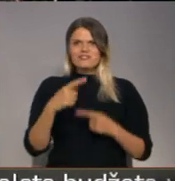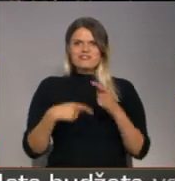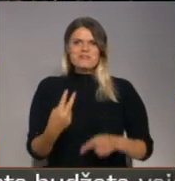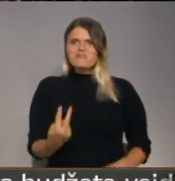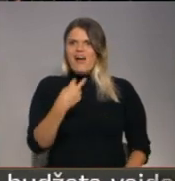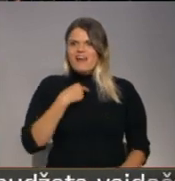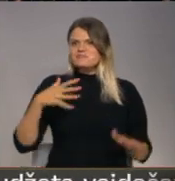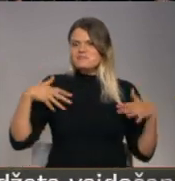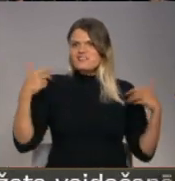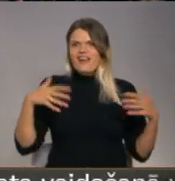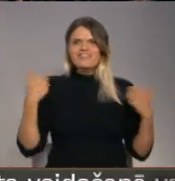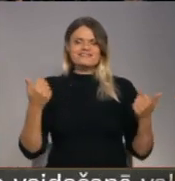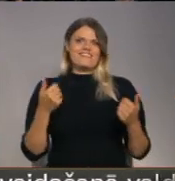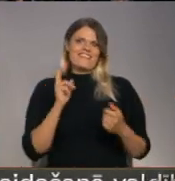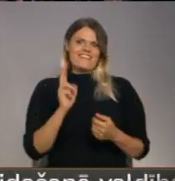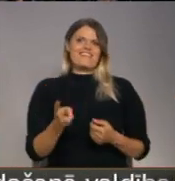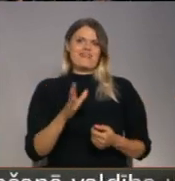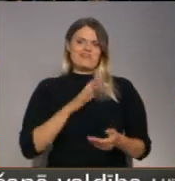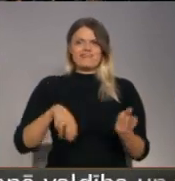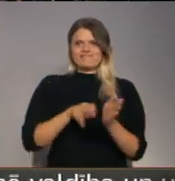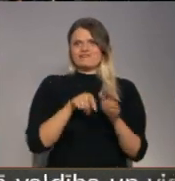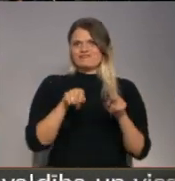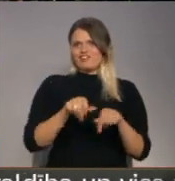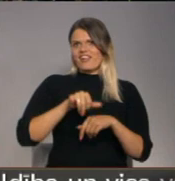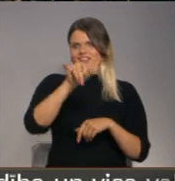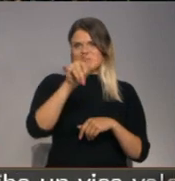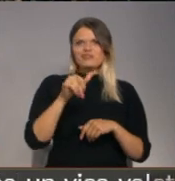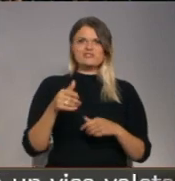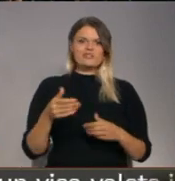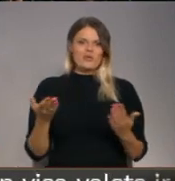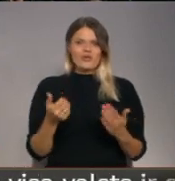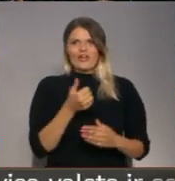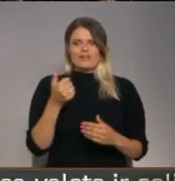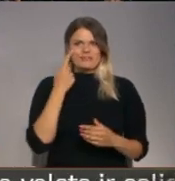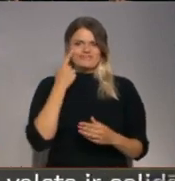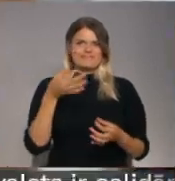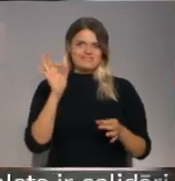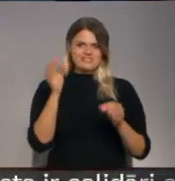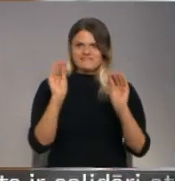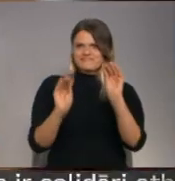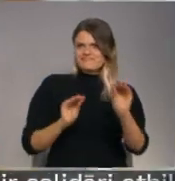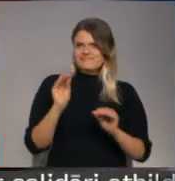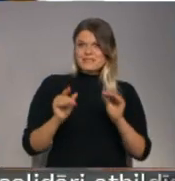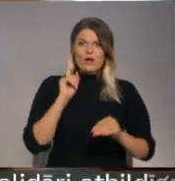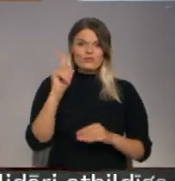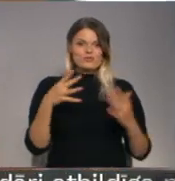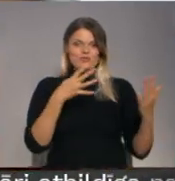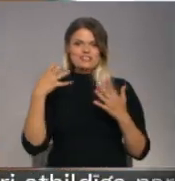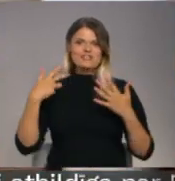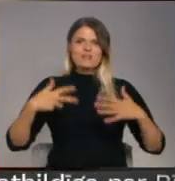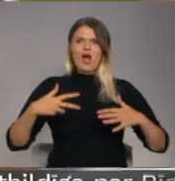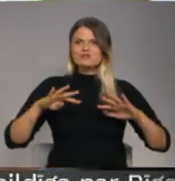pārsteigt un arī gandrīt ar to, ka viņiem ir iespēja lidot ar šīm īpašām lidmašīnām. 1989.